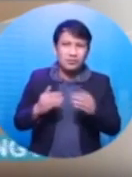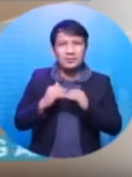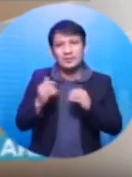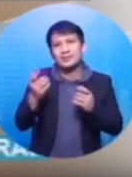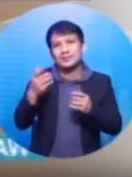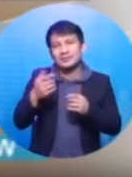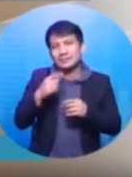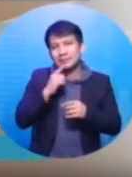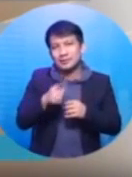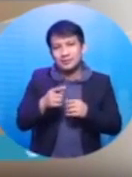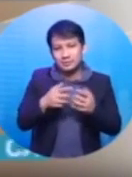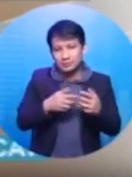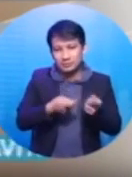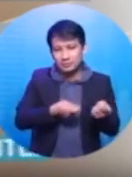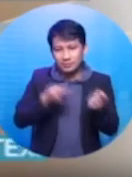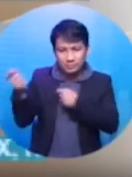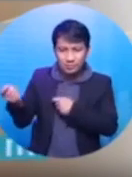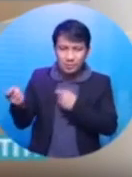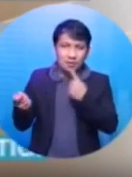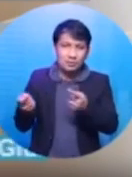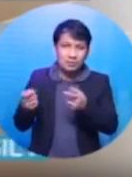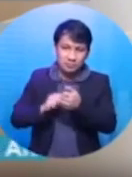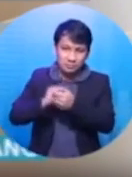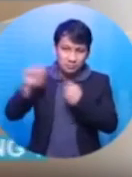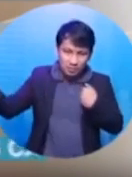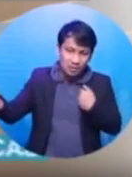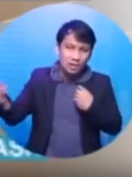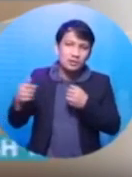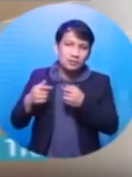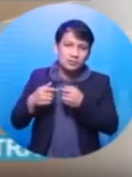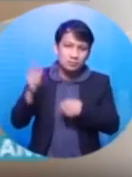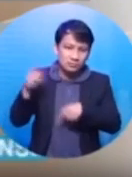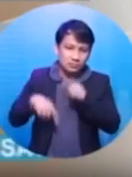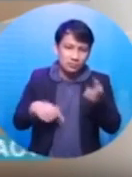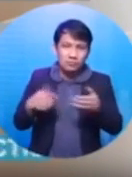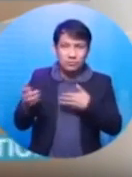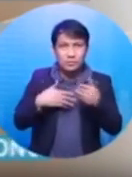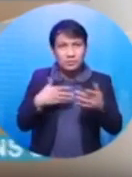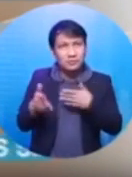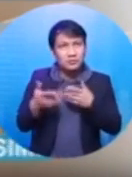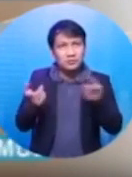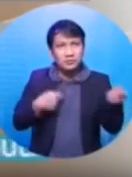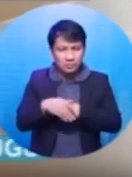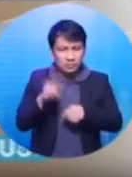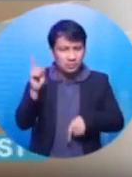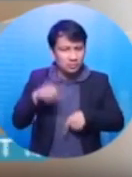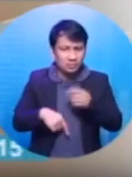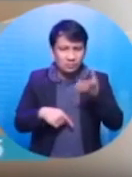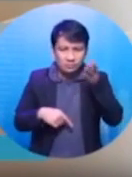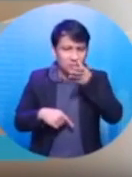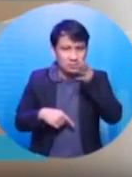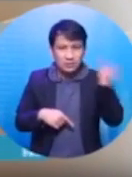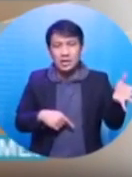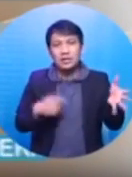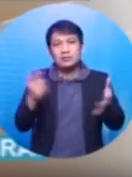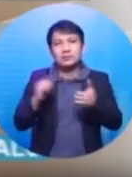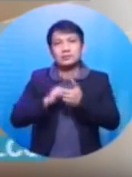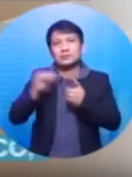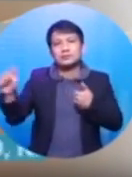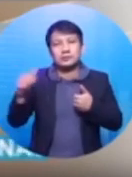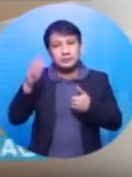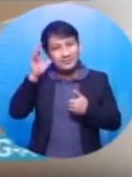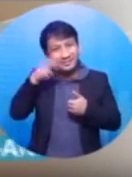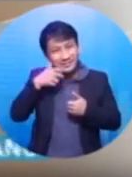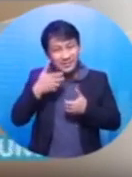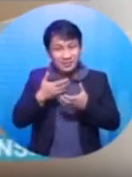pa rin po pinagsasabi niya. Kaya nga, pag lumipat ka na, malayo ka na sa kanya, kasi si Huda, kung ano pa ang pagsabi niya against you, wala ka ng pakialam kasi hindi mo na nanigay.